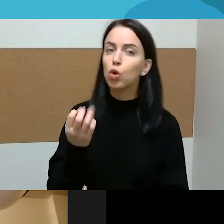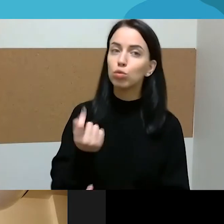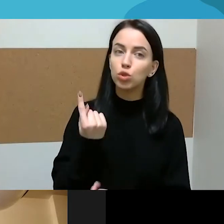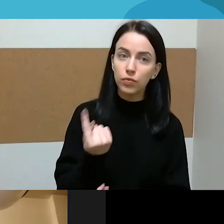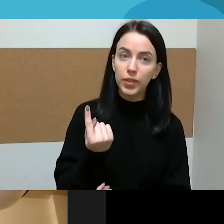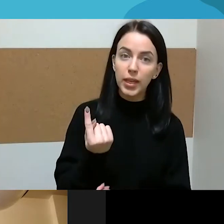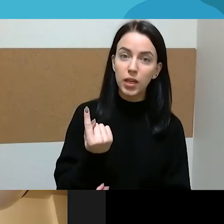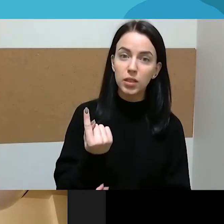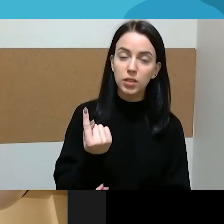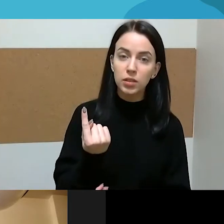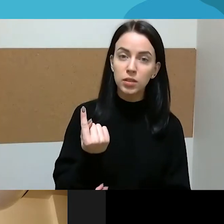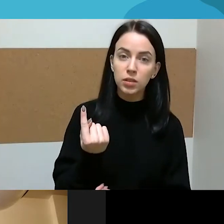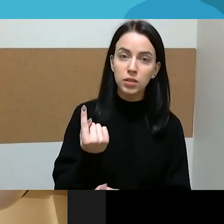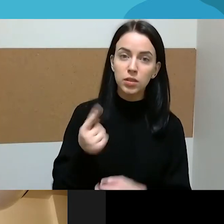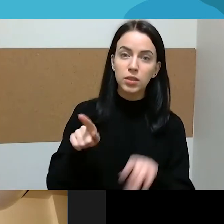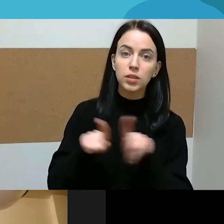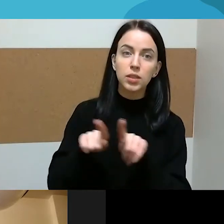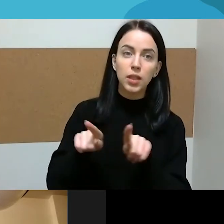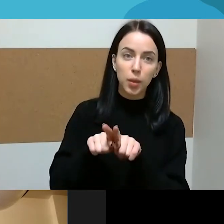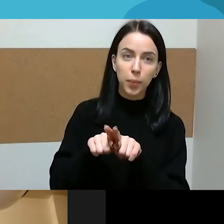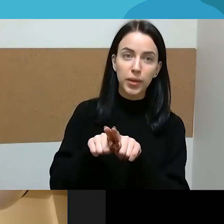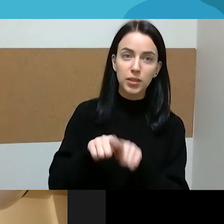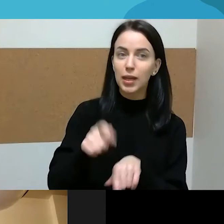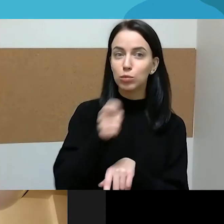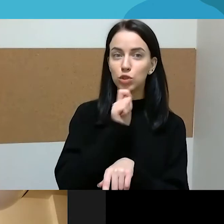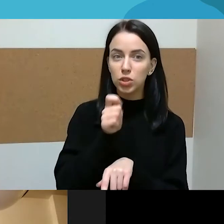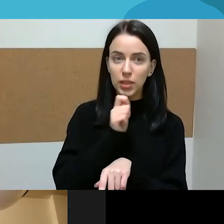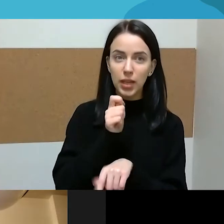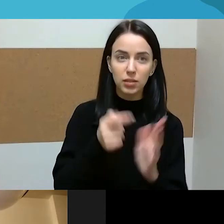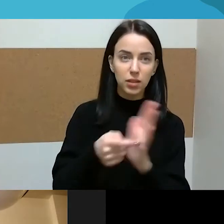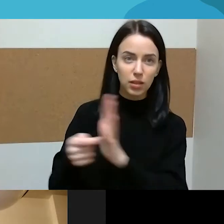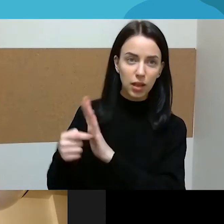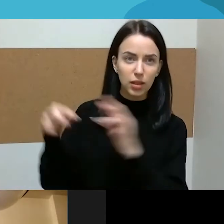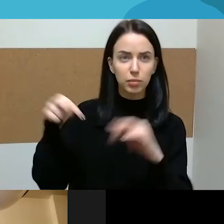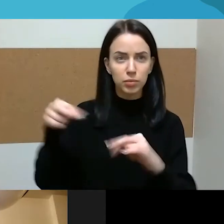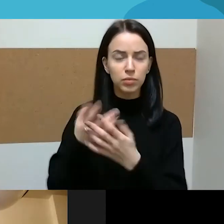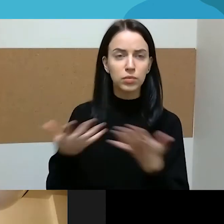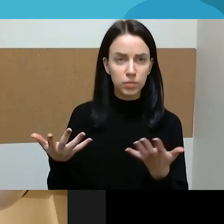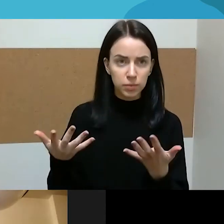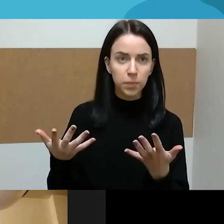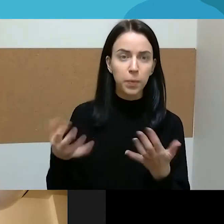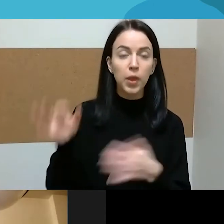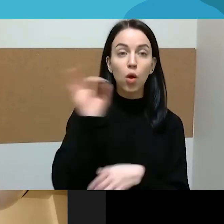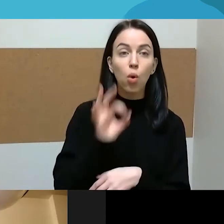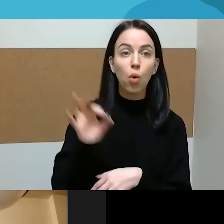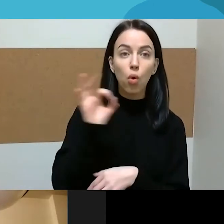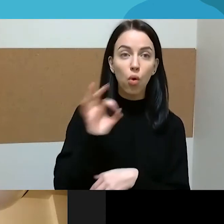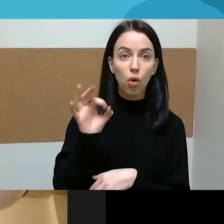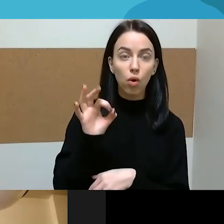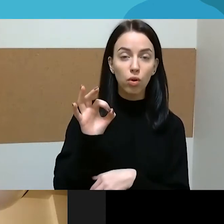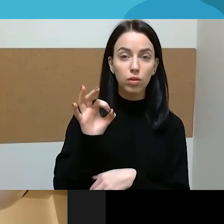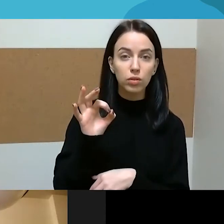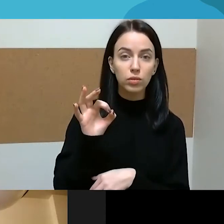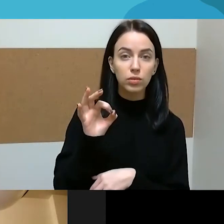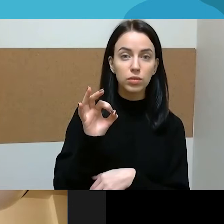dalyko, Tomai, yra irgi iš to pačio žiniasklaidos monitoringo apie tai, kad jeigu kalbėsim